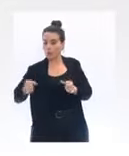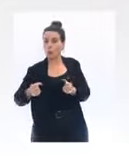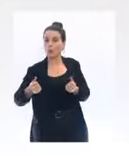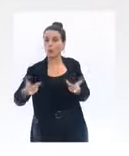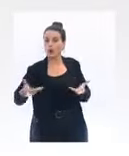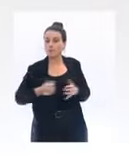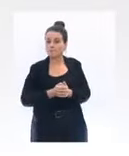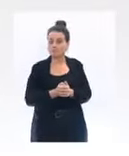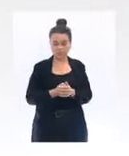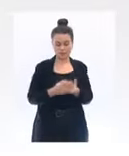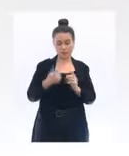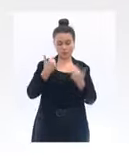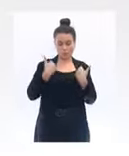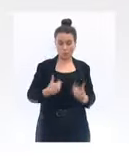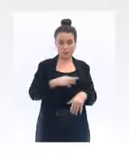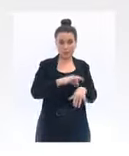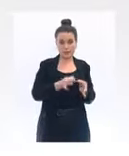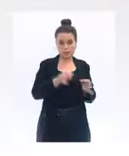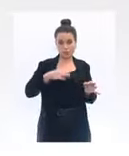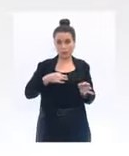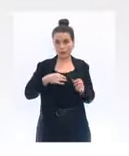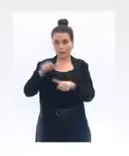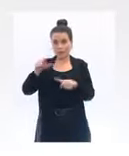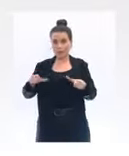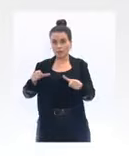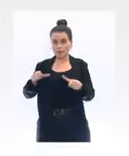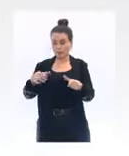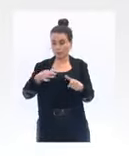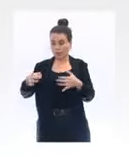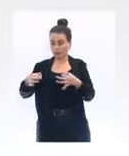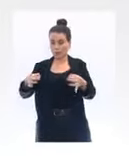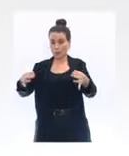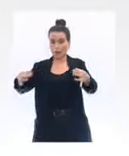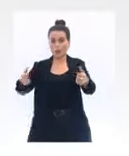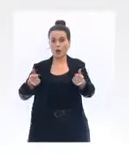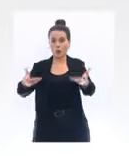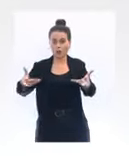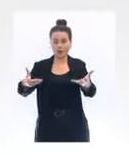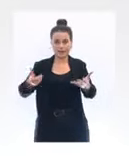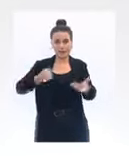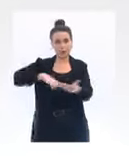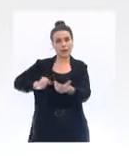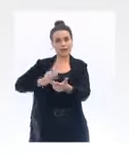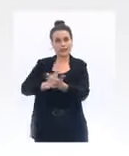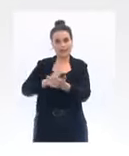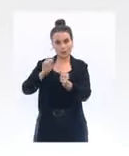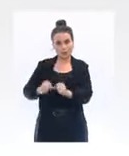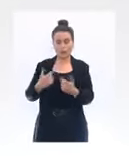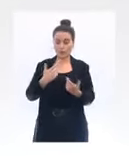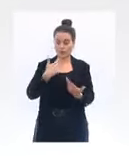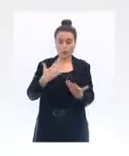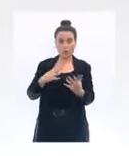contaminer si on est contagieux, et là, on peut agir dessus, les gestes barrières, le port du masque, la distanciation sociale, jusqu'au confinement.